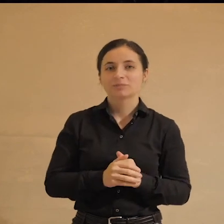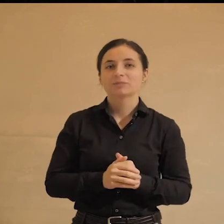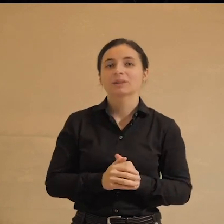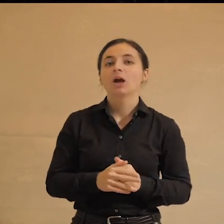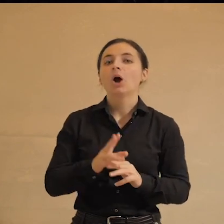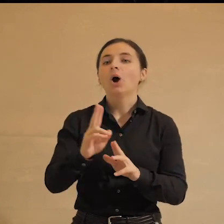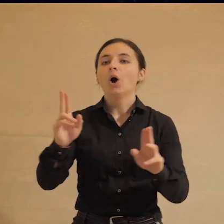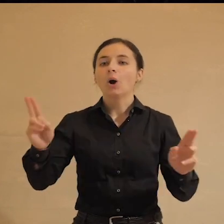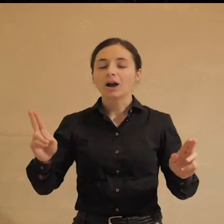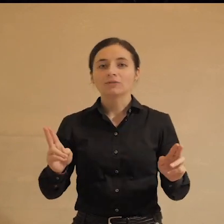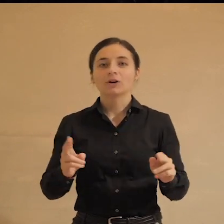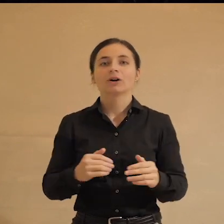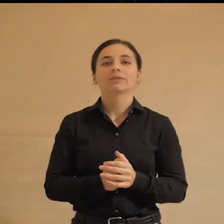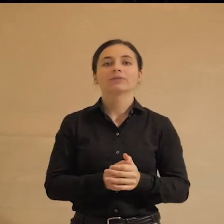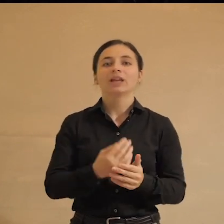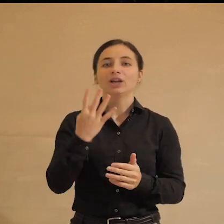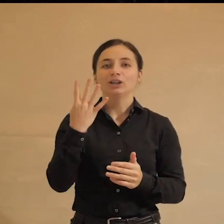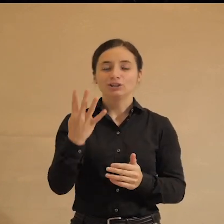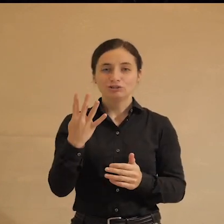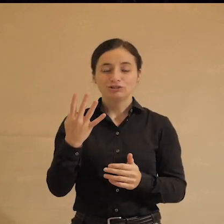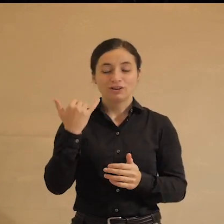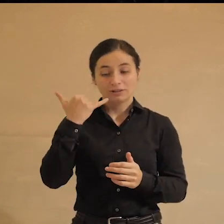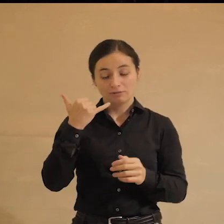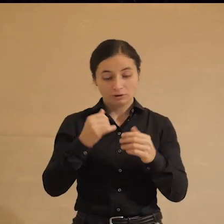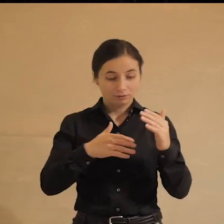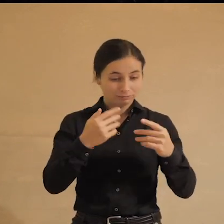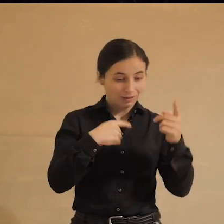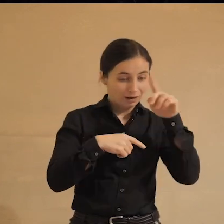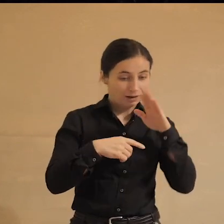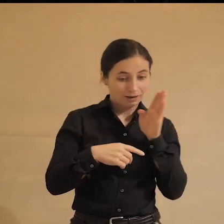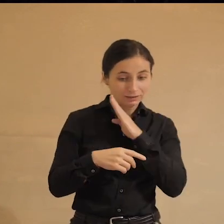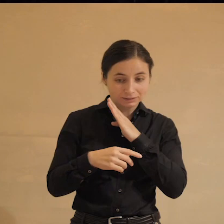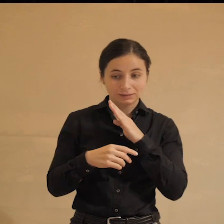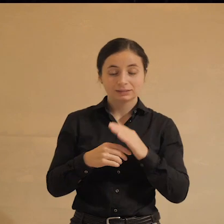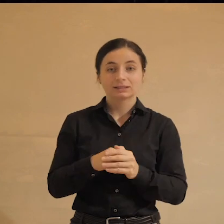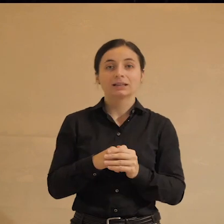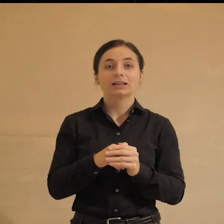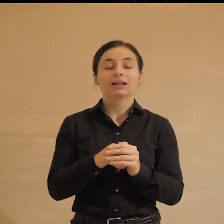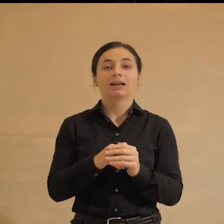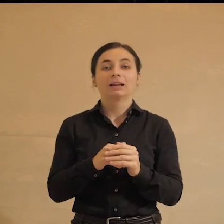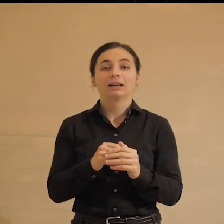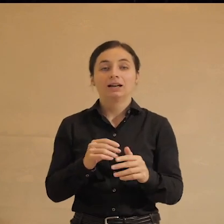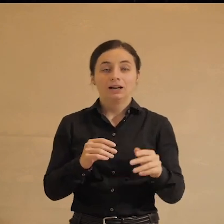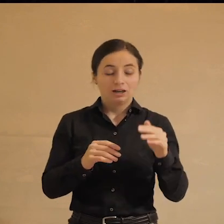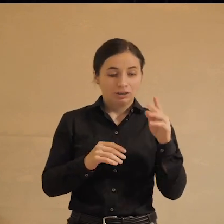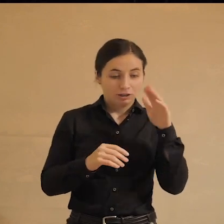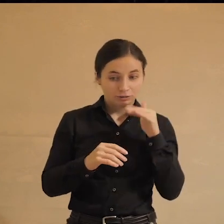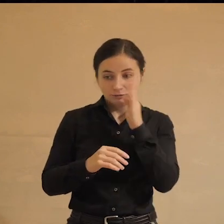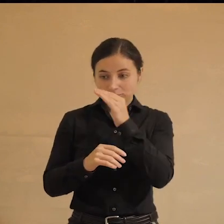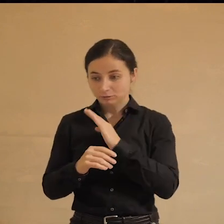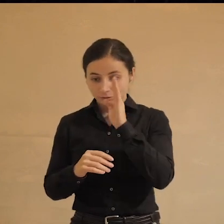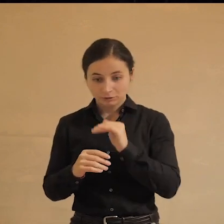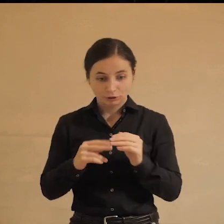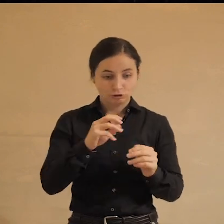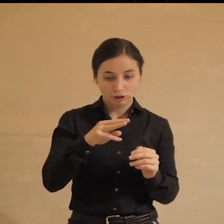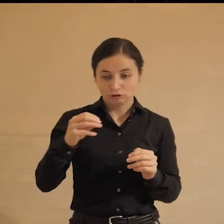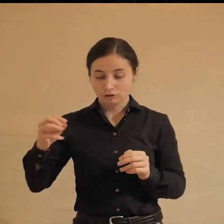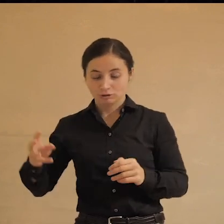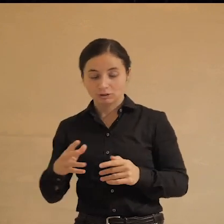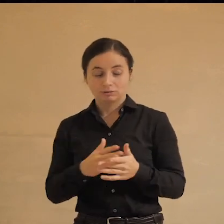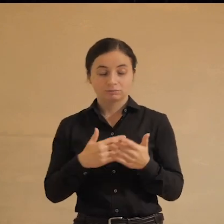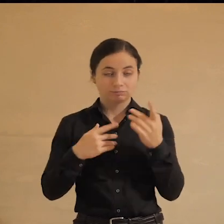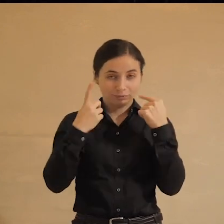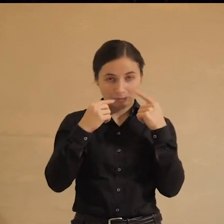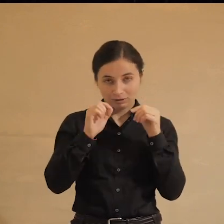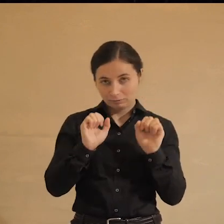У кого четыре родительских чата в телефоне, из них два школьных и один детсадовский, тот как это, обнимитесь и поплачьте вместе. Тем не менее,